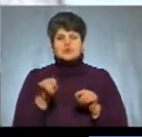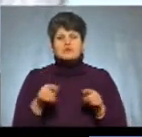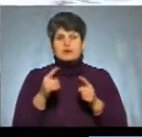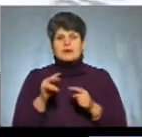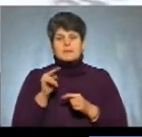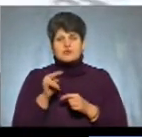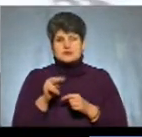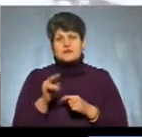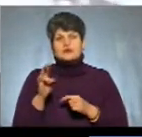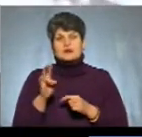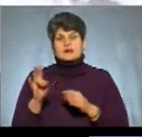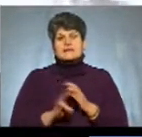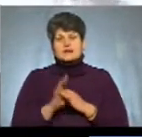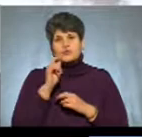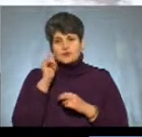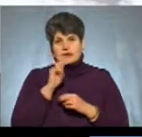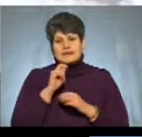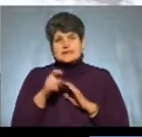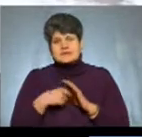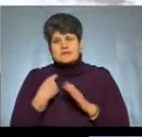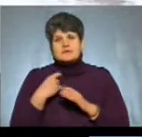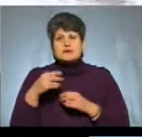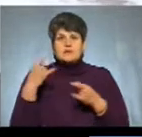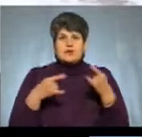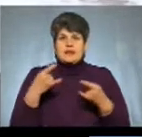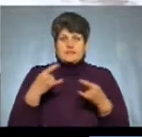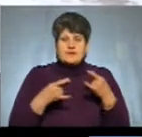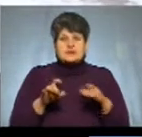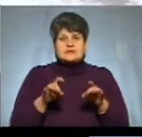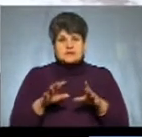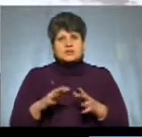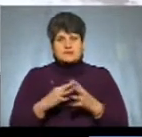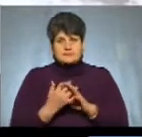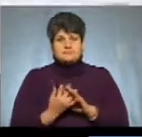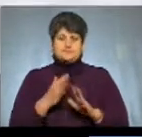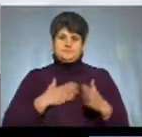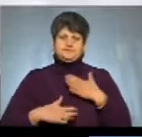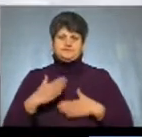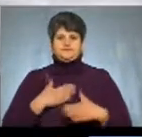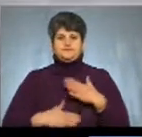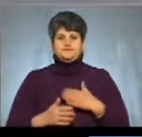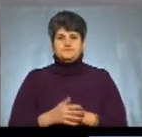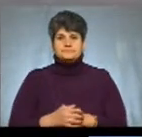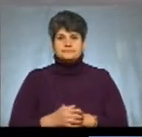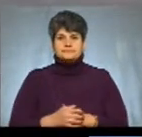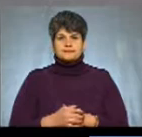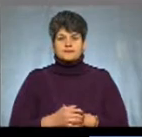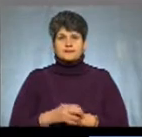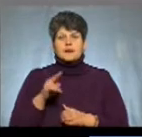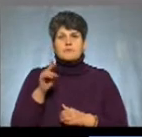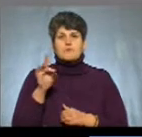церкви України, каже, дізнавався переважно з телевізора. Але за рішення односельців радіє. Ну, про російський там,